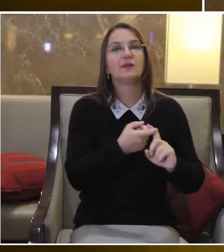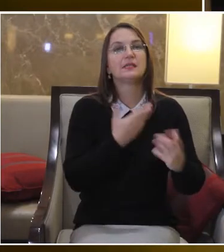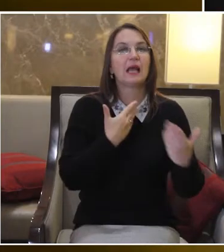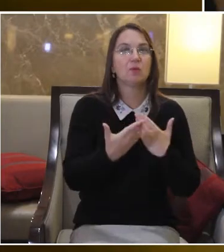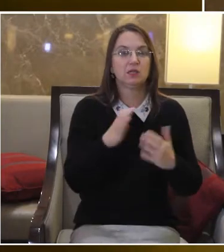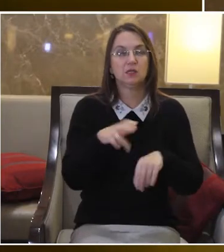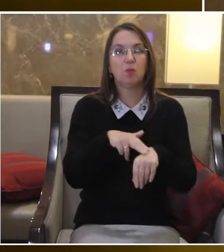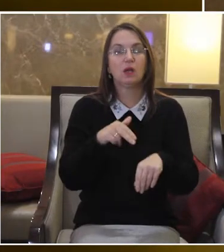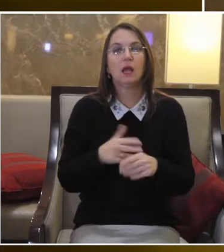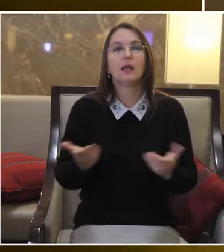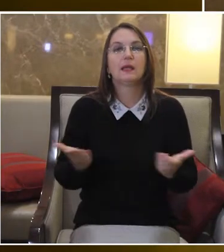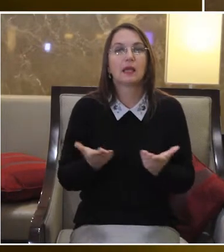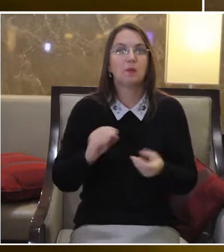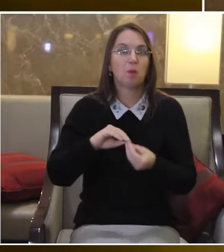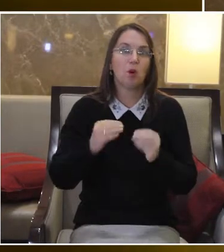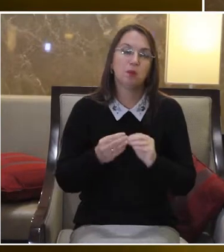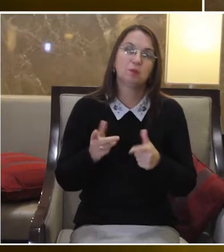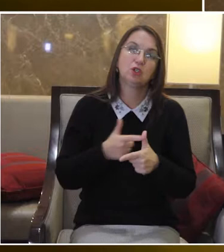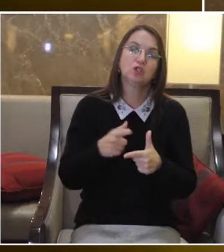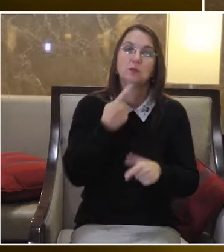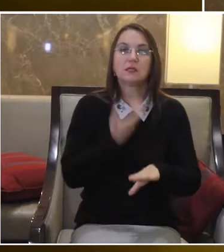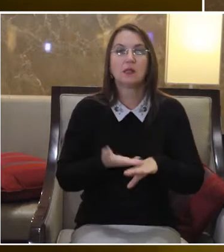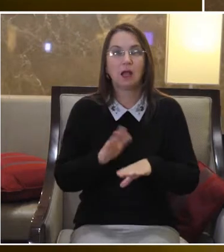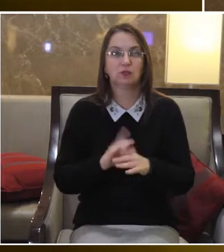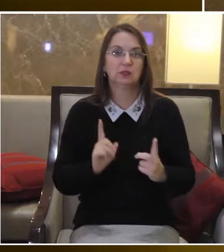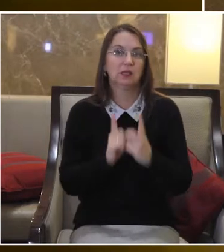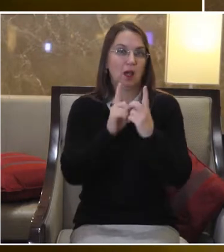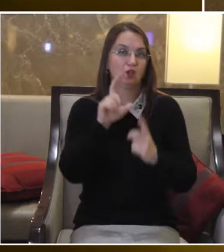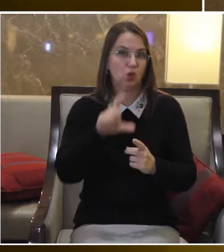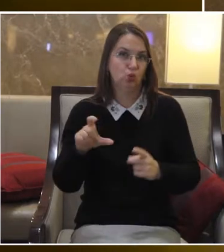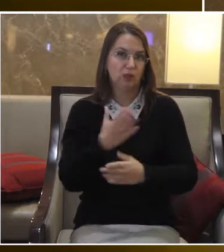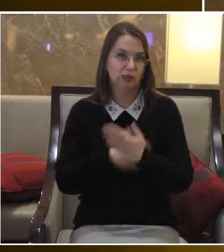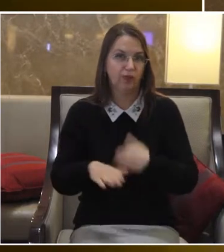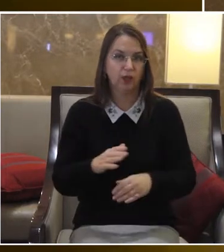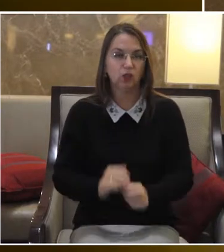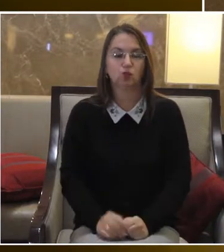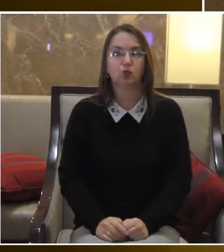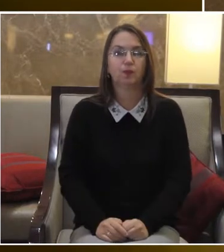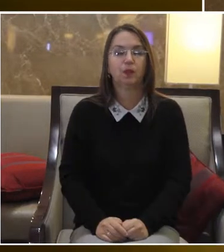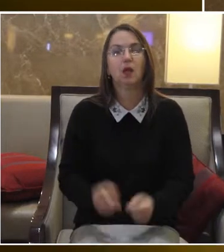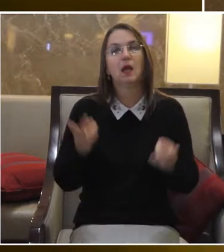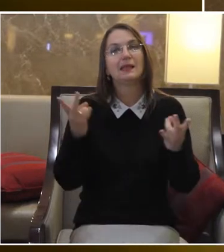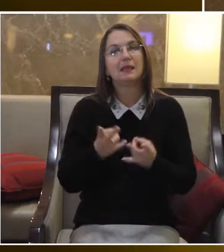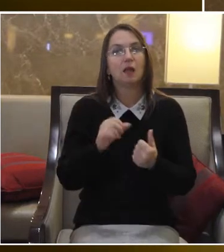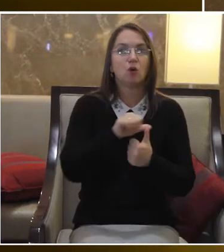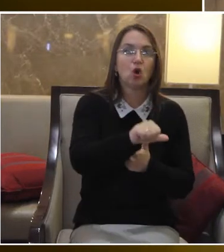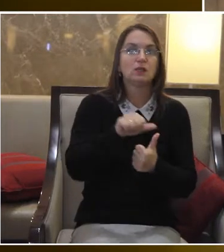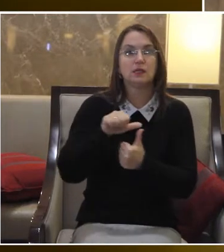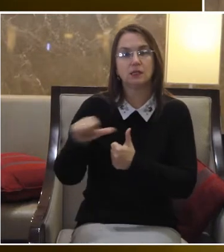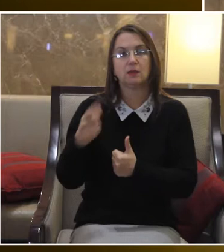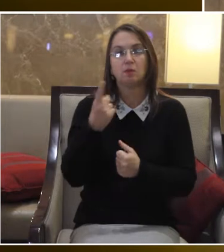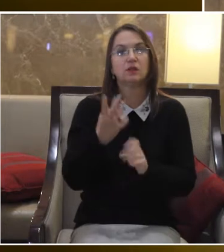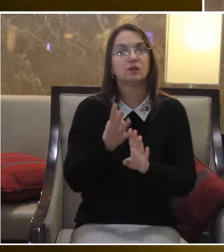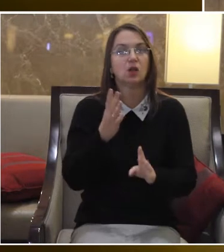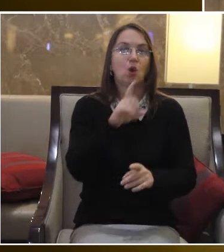Ігоре, скажіть, будь ласка, при взаємодії з поліцією, з якими питаннями чи проблемами стикаються люди з інвалідністю? Тут